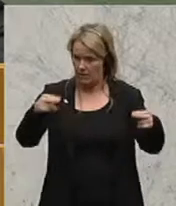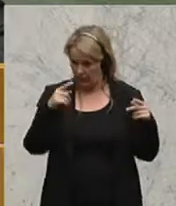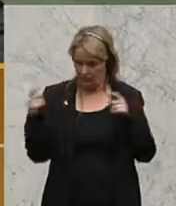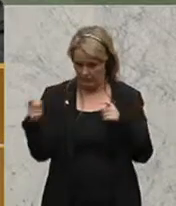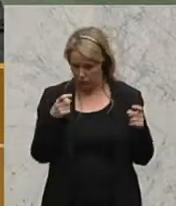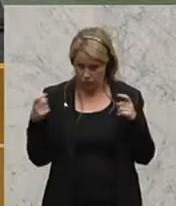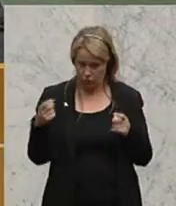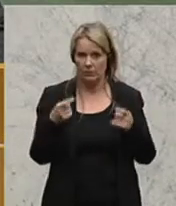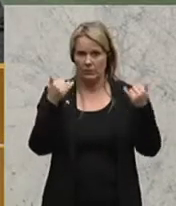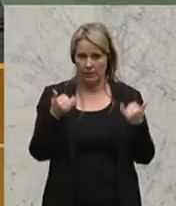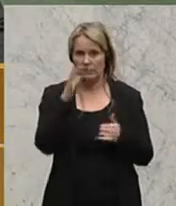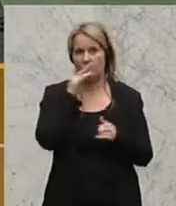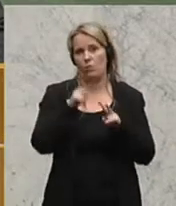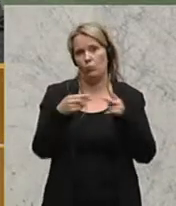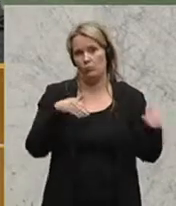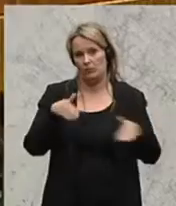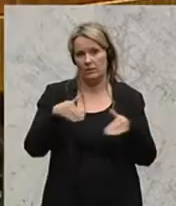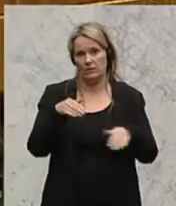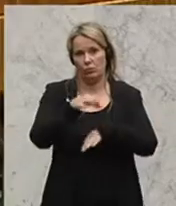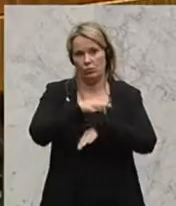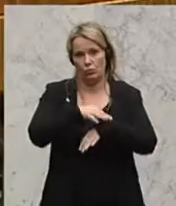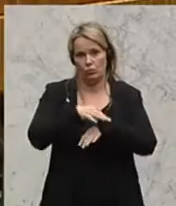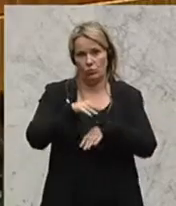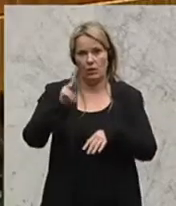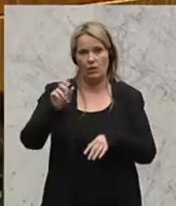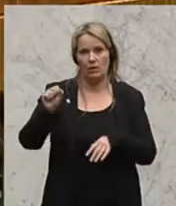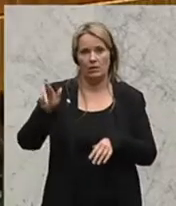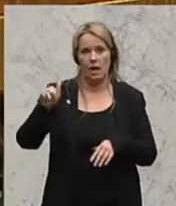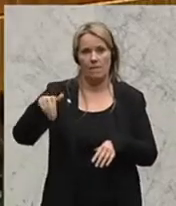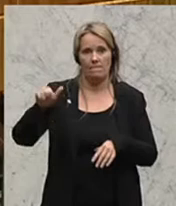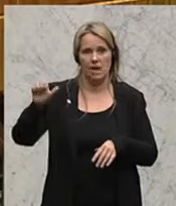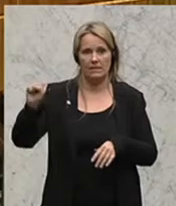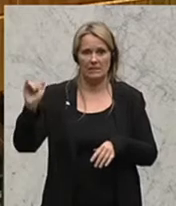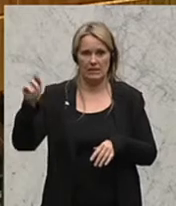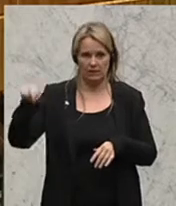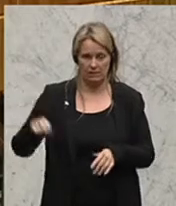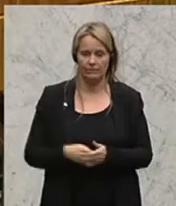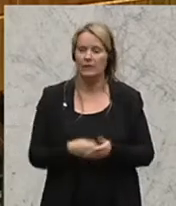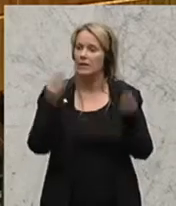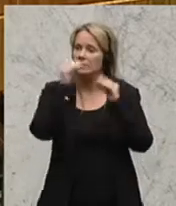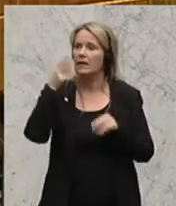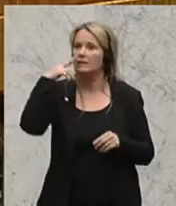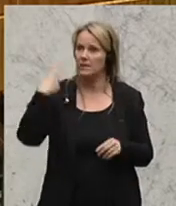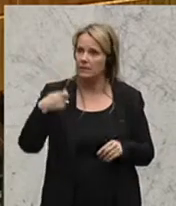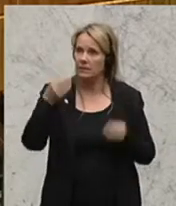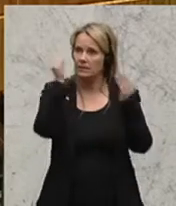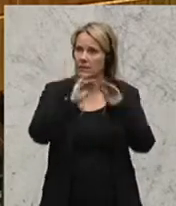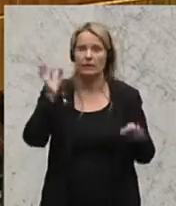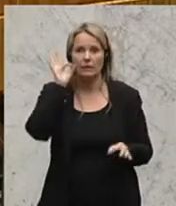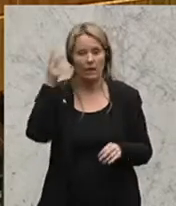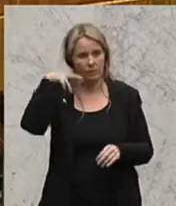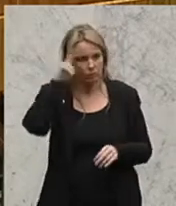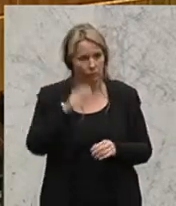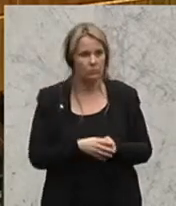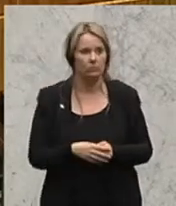Am Wort ist die Frau Bundesministerin Dr. Sophie Kamersin. Familienministerin Sophie Kamersin hat das Wort.